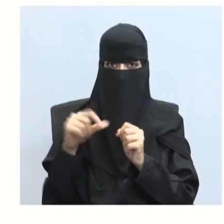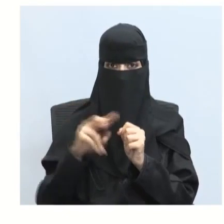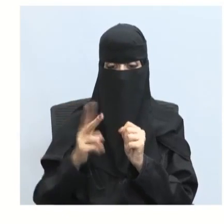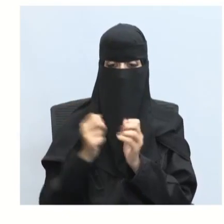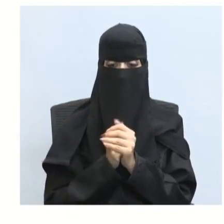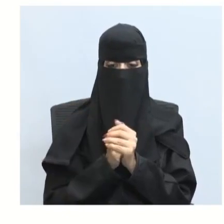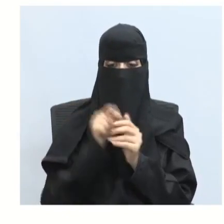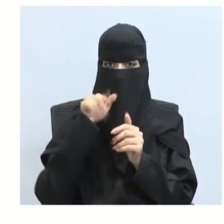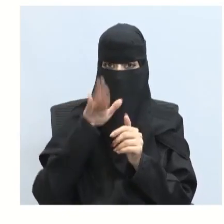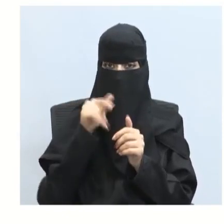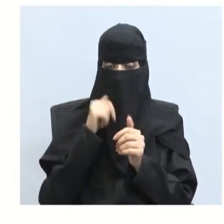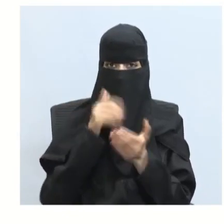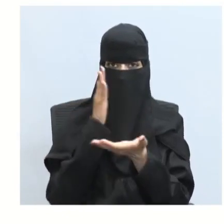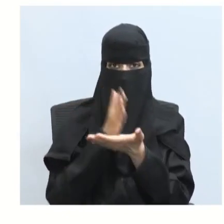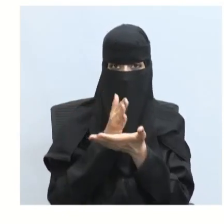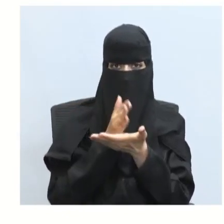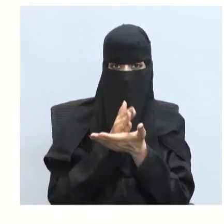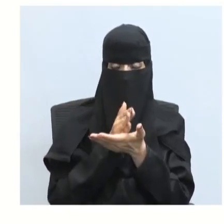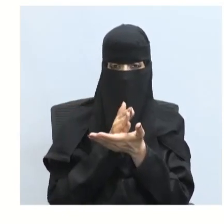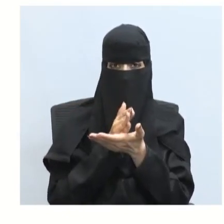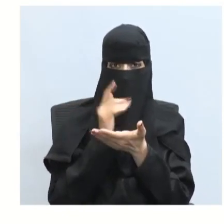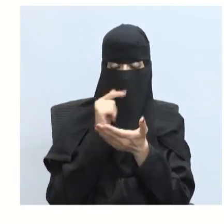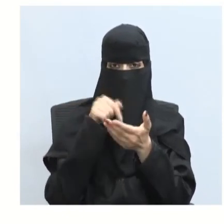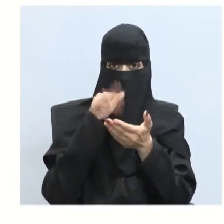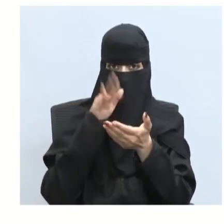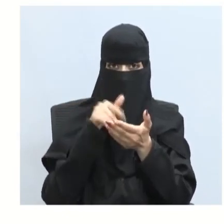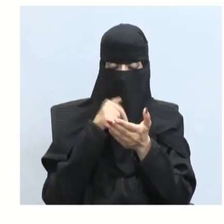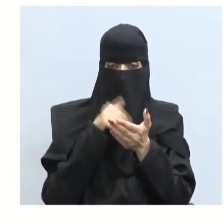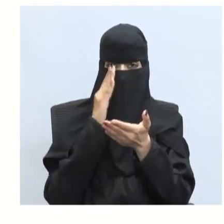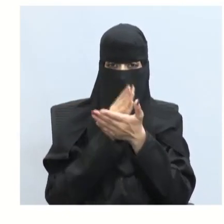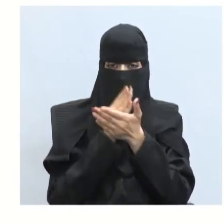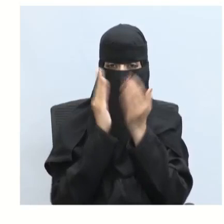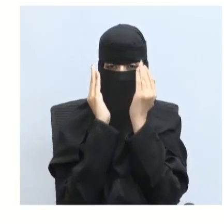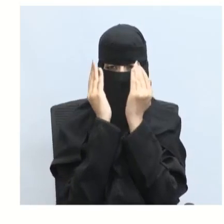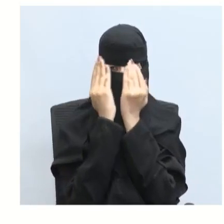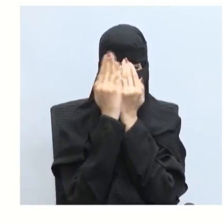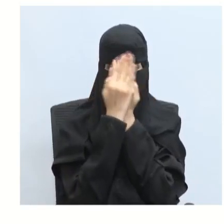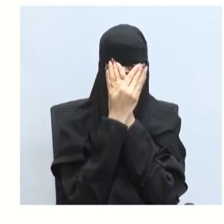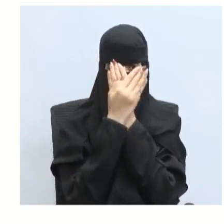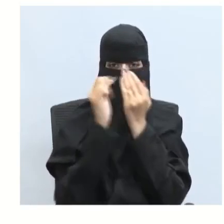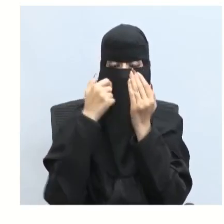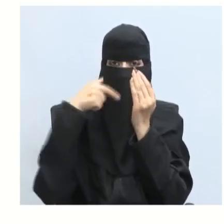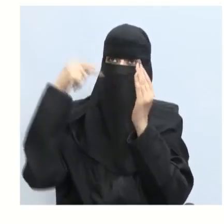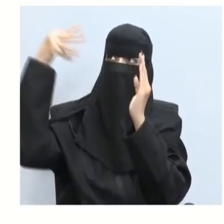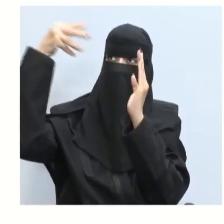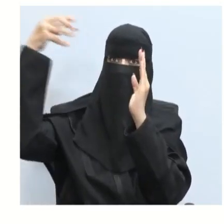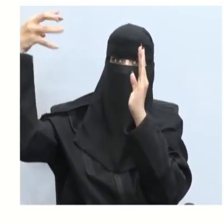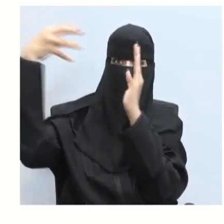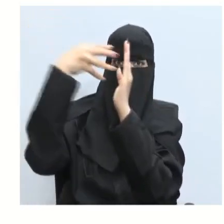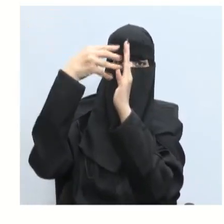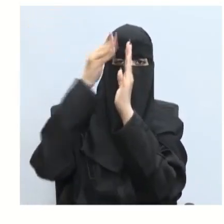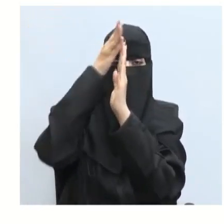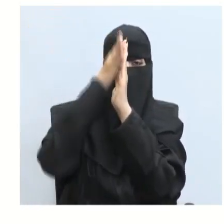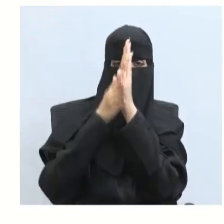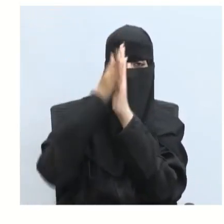الضوء من خلالها وميزناها إلى ثلاثة أنواع الوسط الذي لا ينفذ الضوء من خلاله